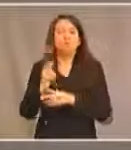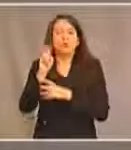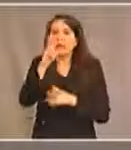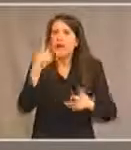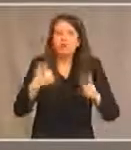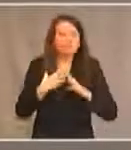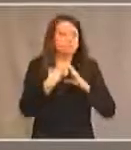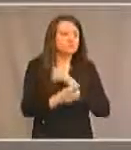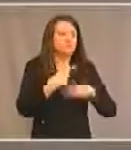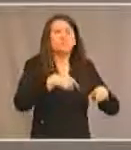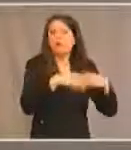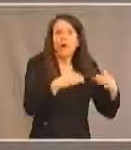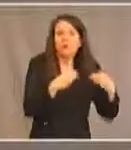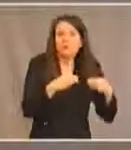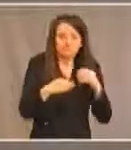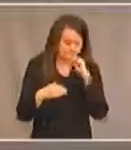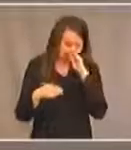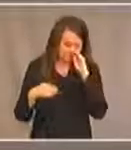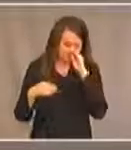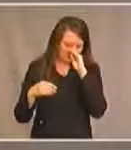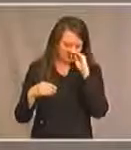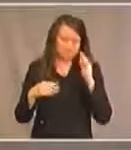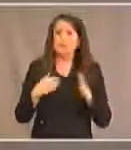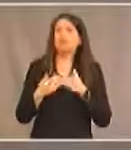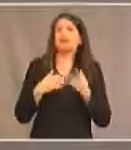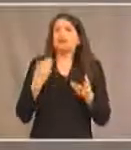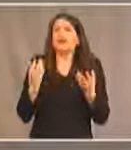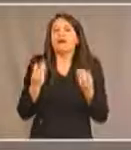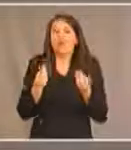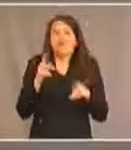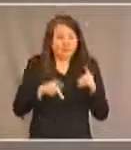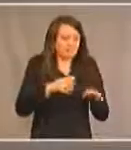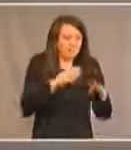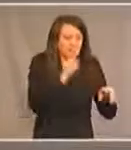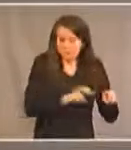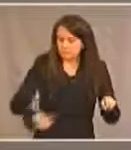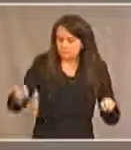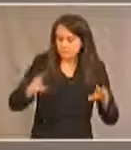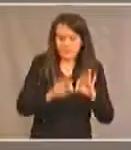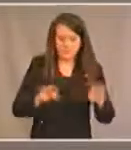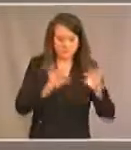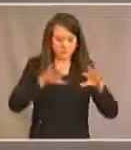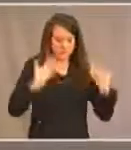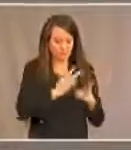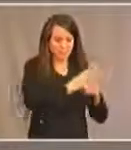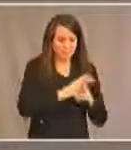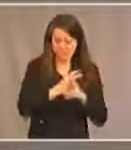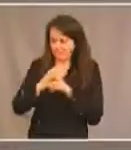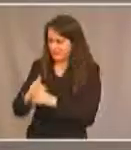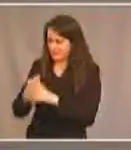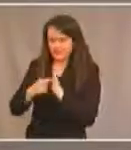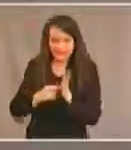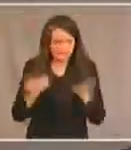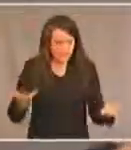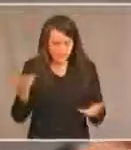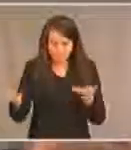achats. Quelle que soit la zone de compétence où ces personnes se trouvent, il faut réfléchir à la façon dont on les traite. Merci.